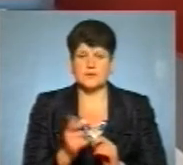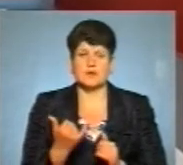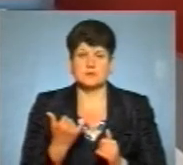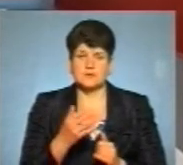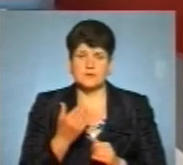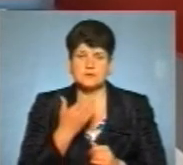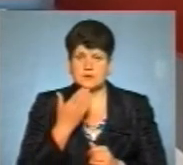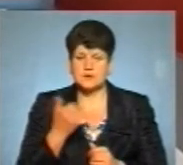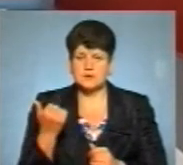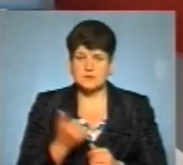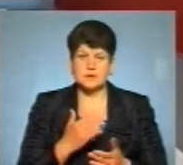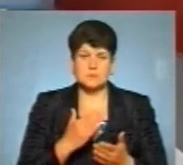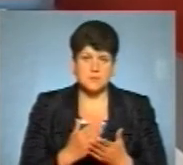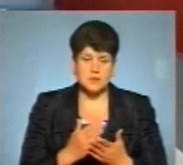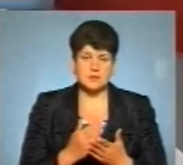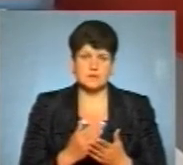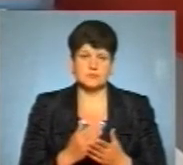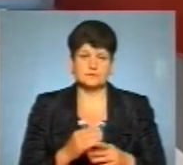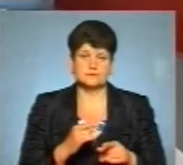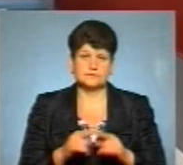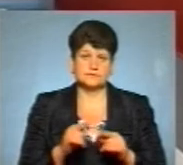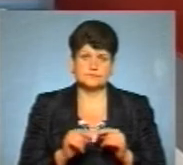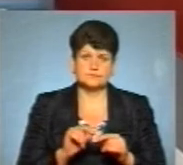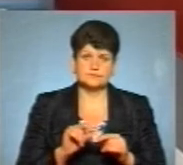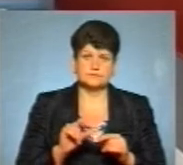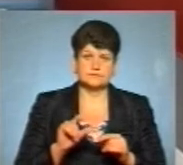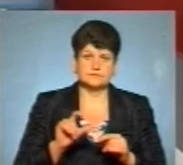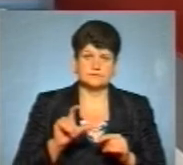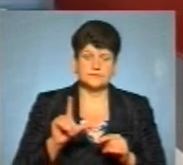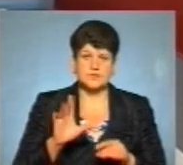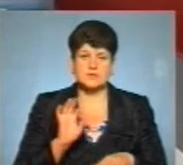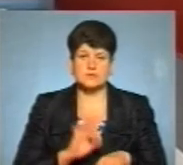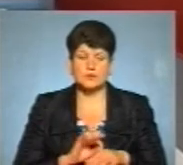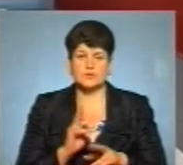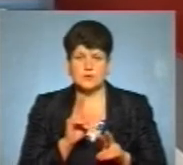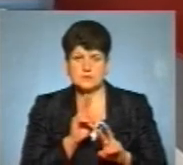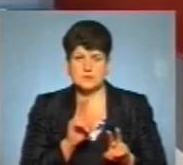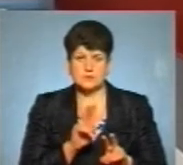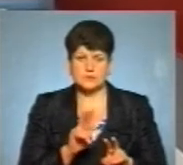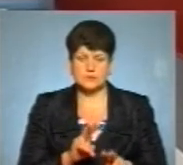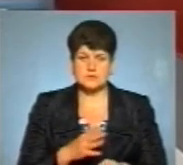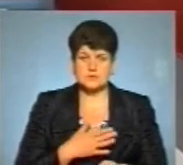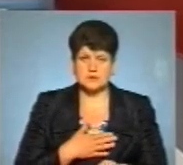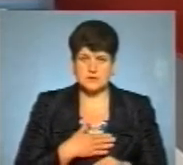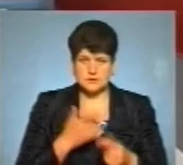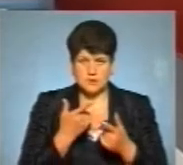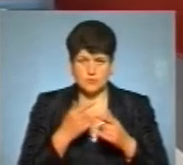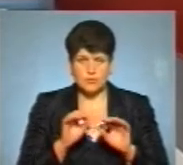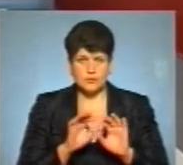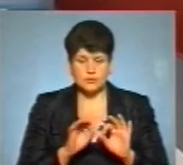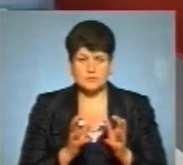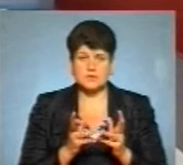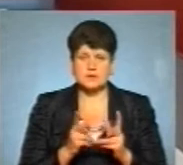навіть більше, ми маємо тенденцію до зростання захворюваності. Ті, хто слідкують, за нашими повідомленнями,